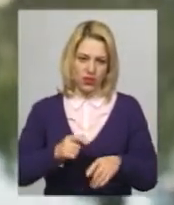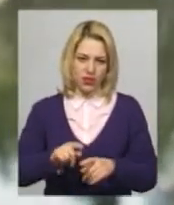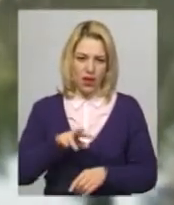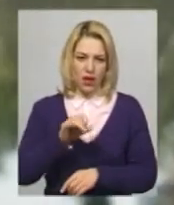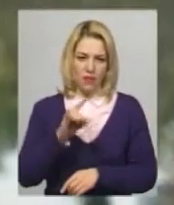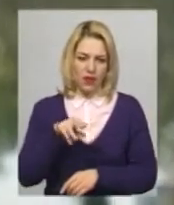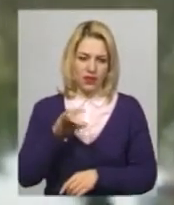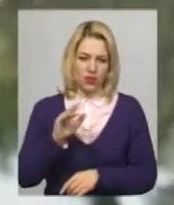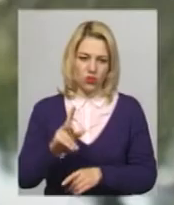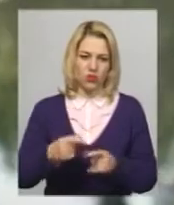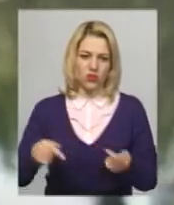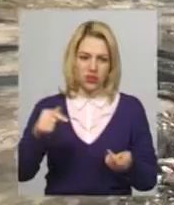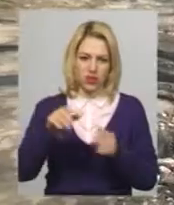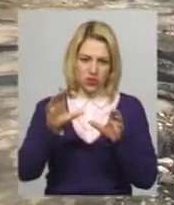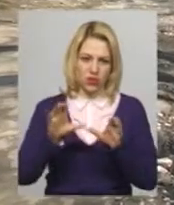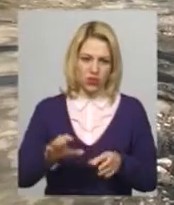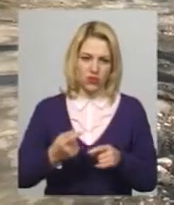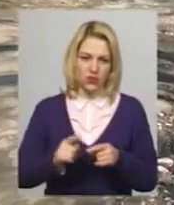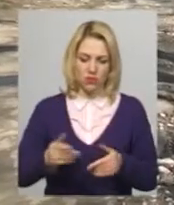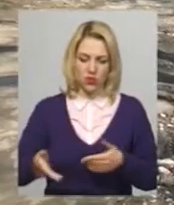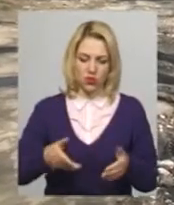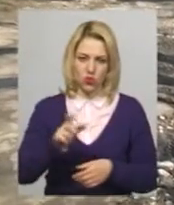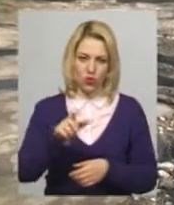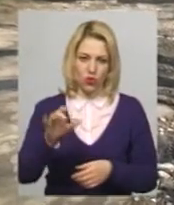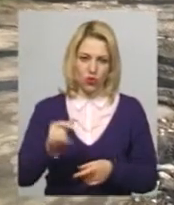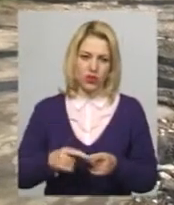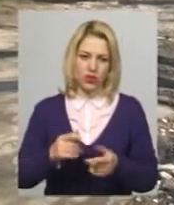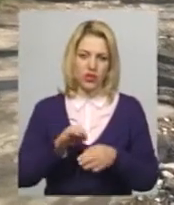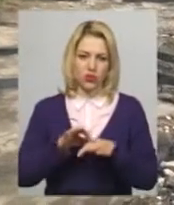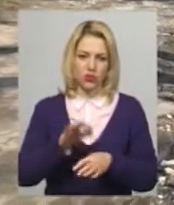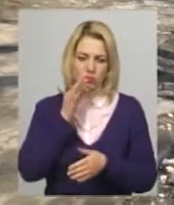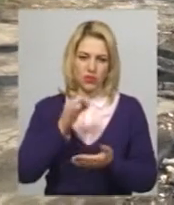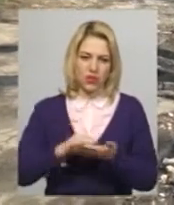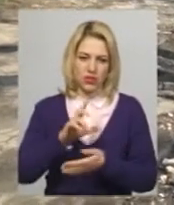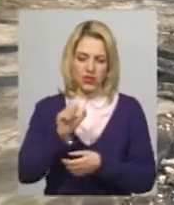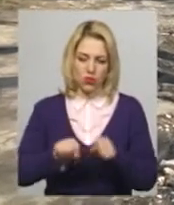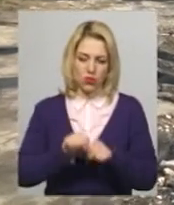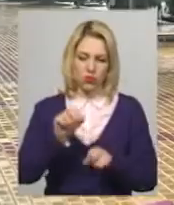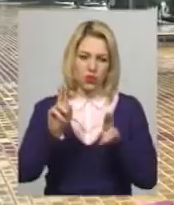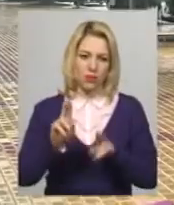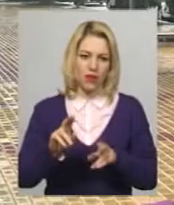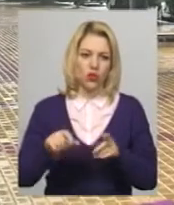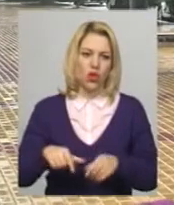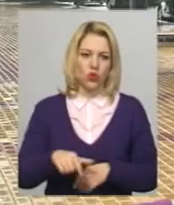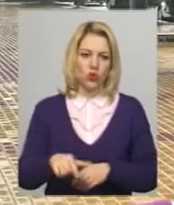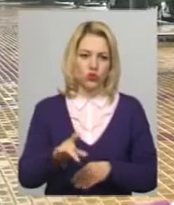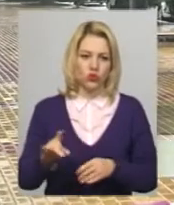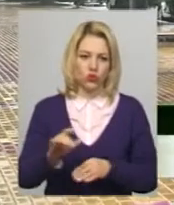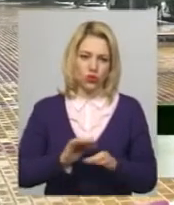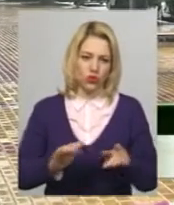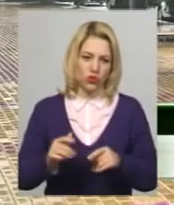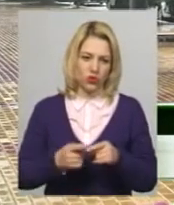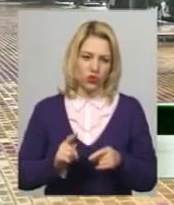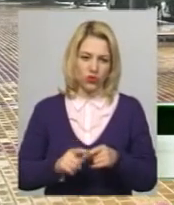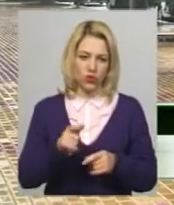Роман Мартинюк. Каже, згідно законодавства, пішоходи та велосипедисти несуть відповідальність за порушення правил дорожнього руху. Вони мають ходити тільки на пішоходних